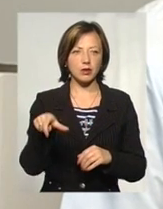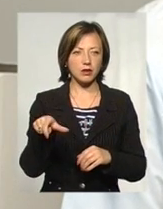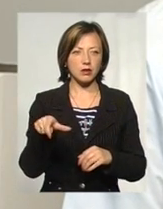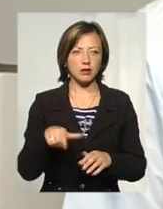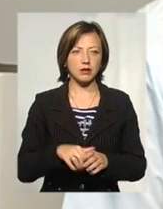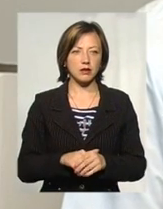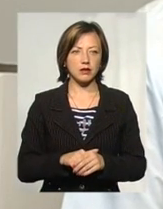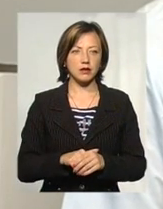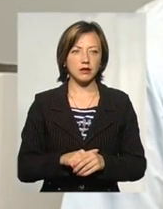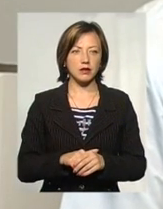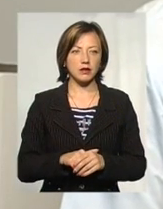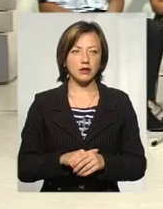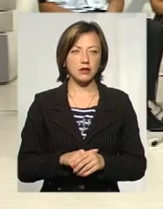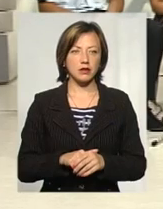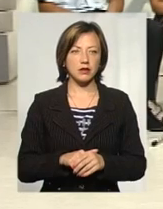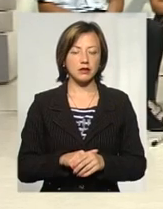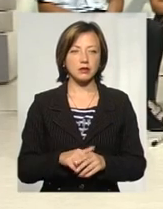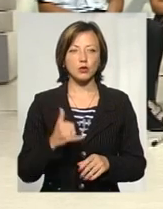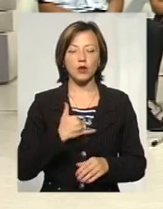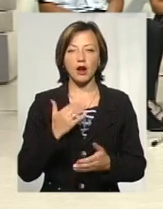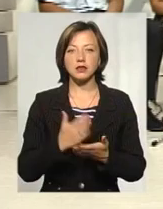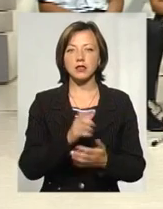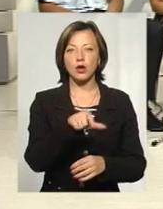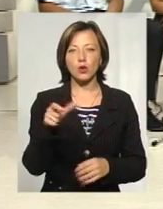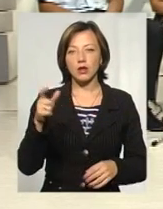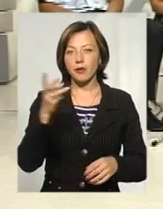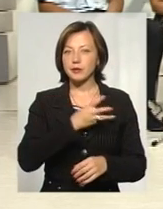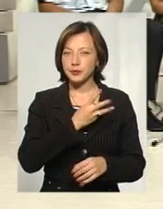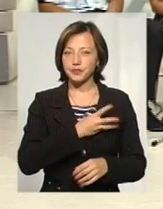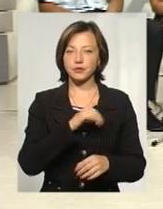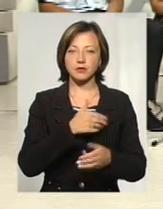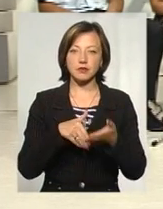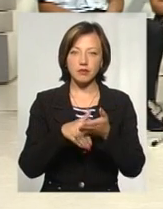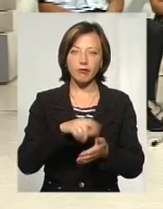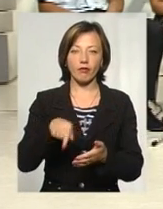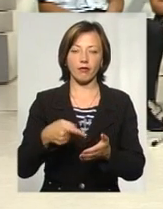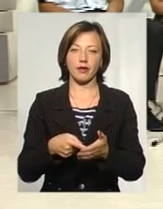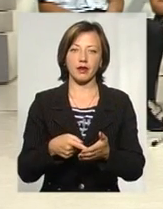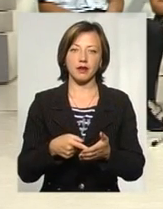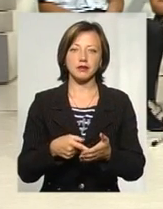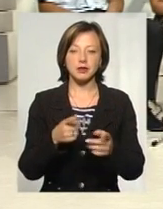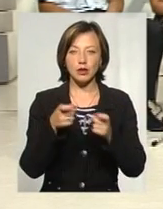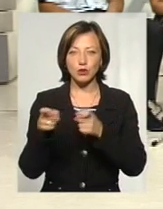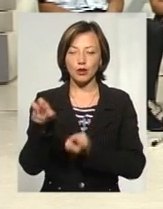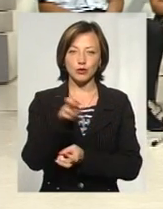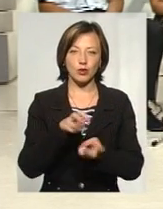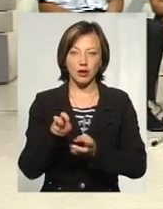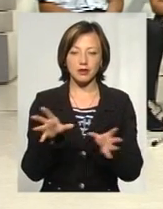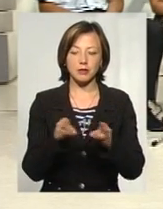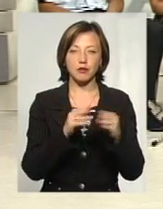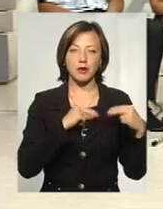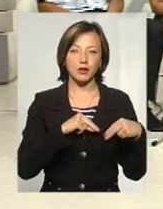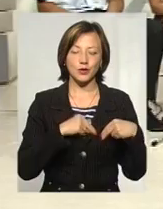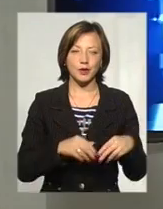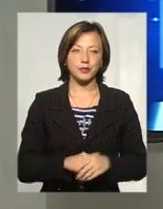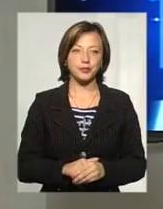У нас є люди ініціативні, які хочуть допомагати місту. Ми їх залучаємо, шукаємо, співпрацюємо з